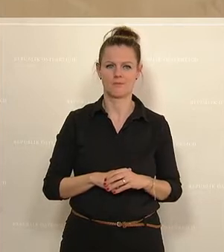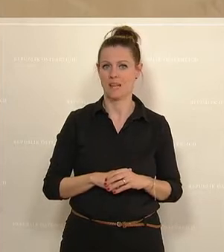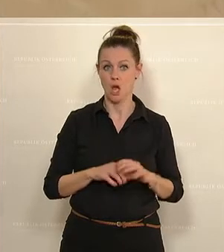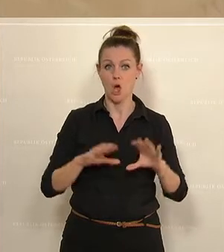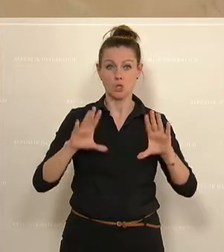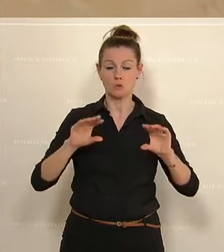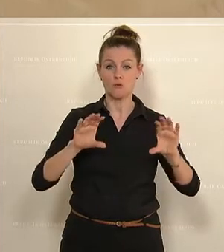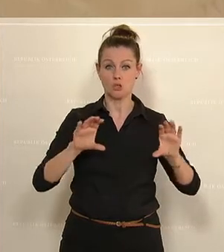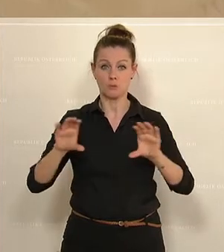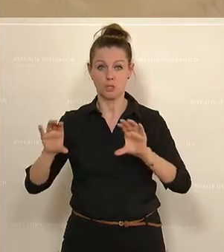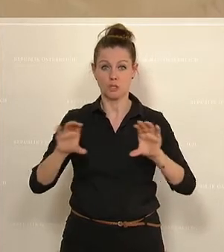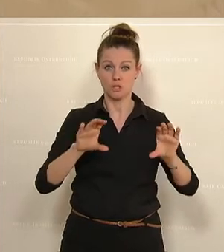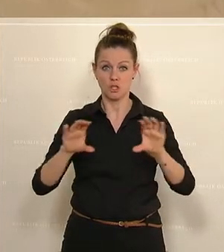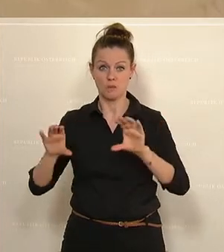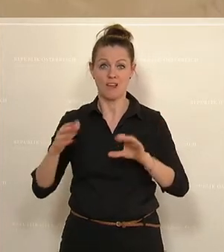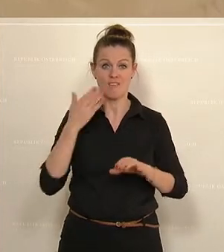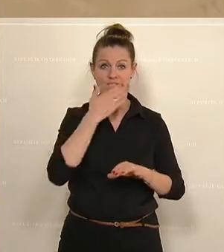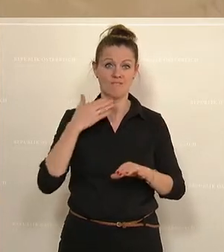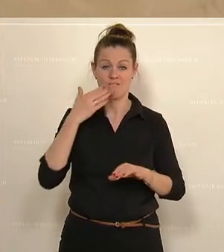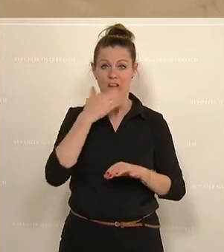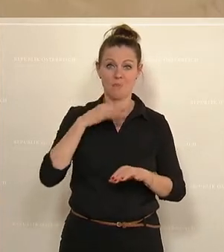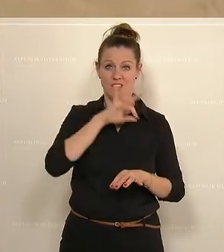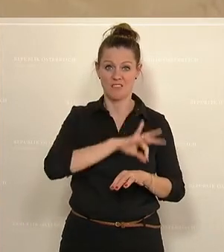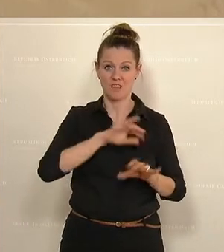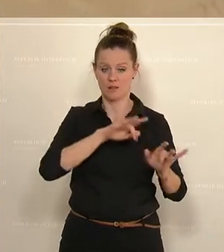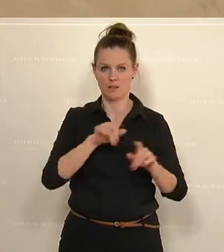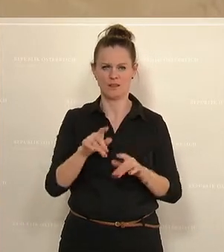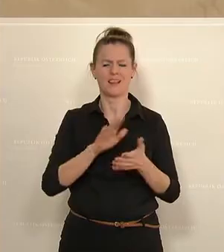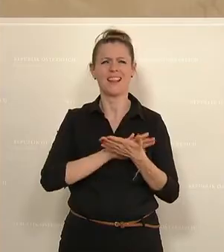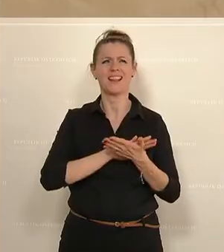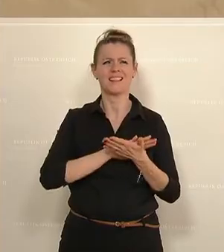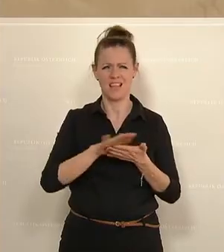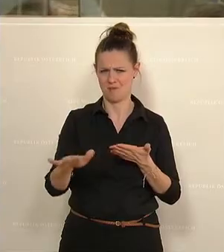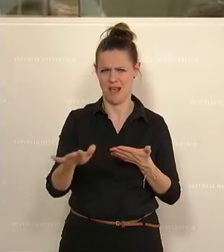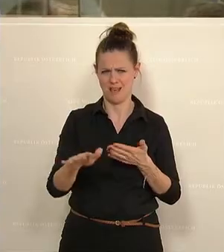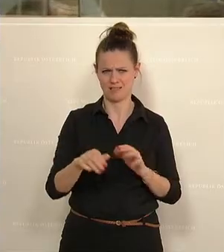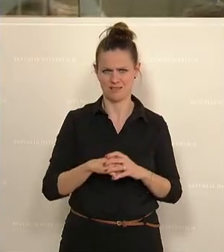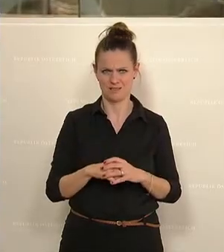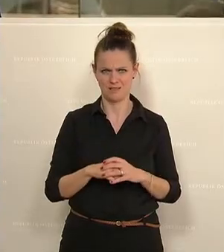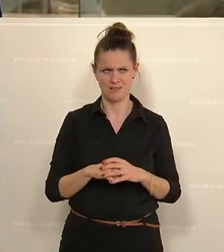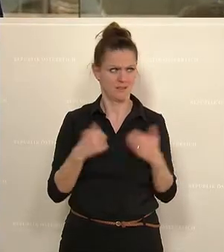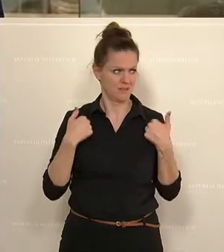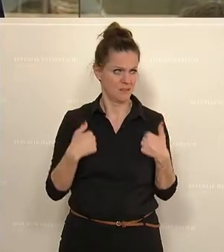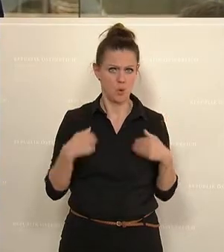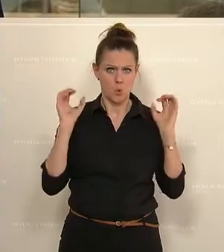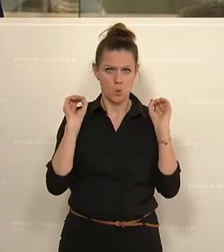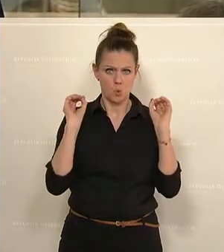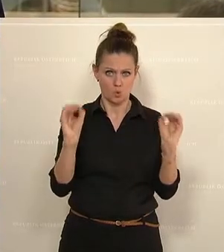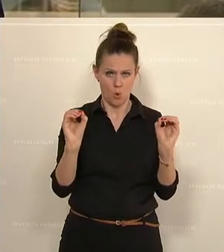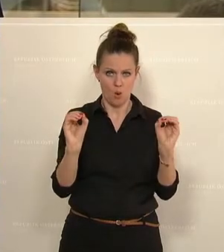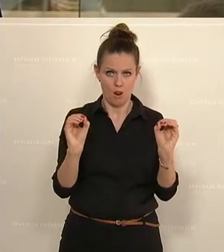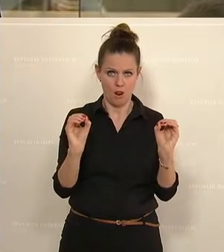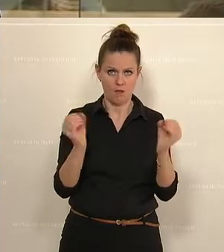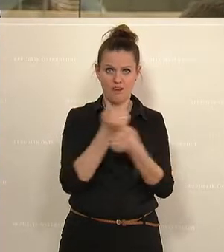Sofa herumgerücke, um Wärmegewinne in einer Wohnung zu erzielen, war nie die Rede, insbesondere von meiner Seite her, nicht, das ist frei